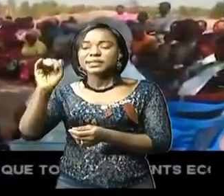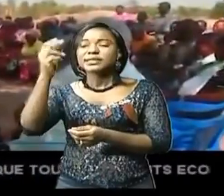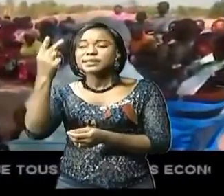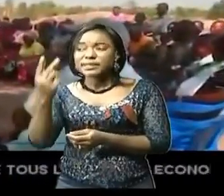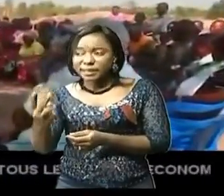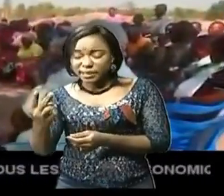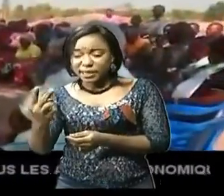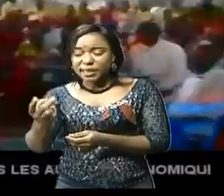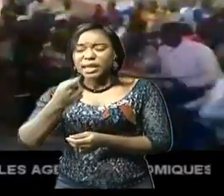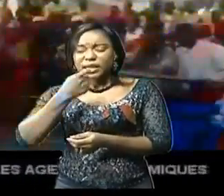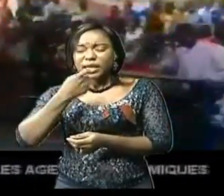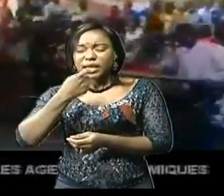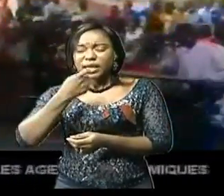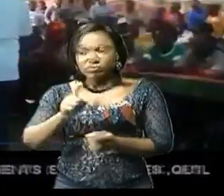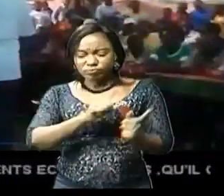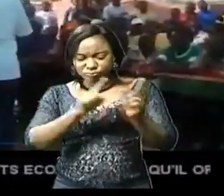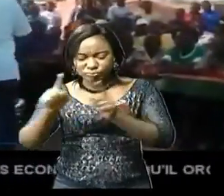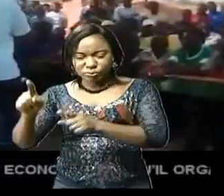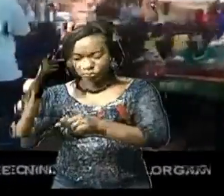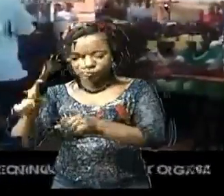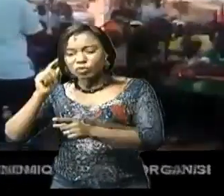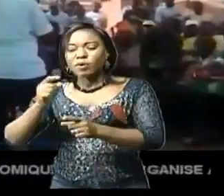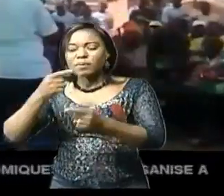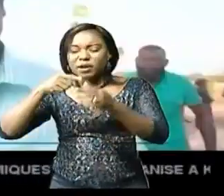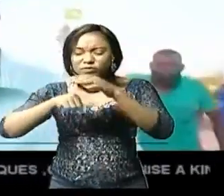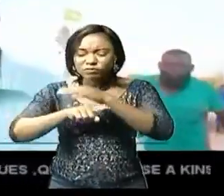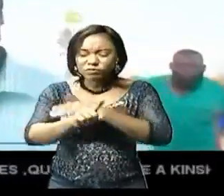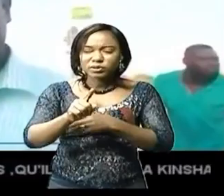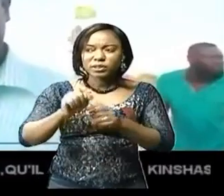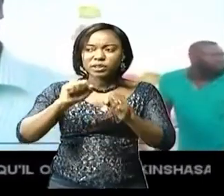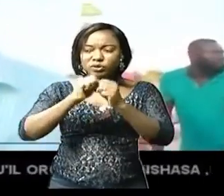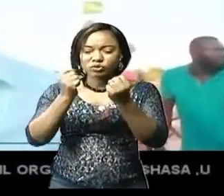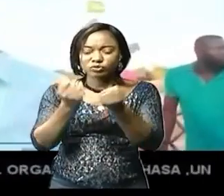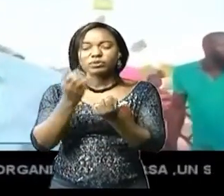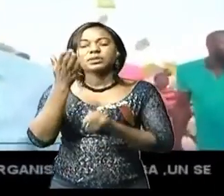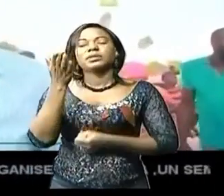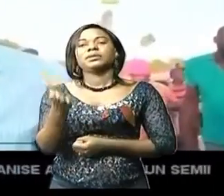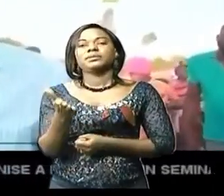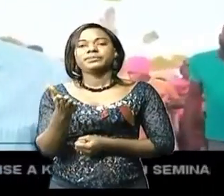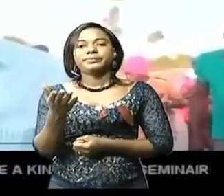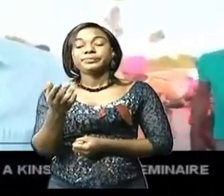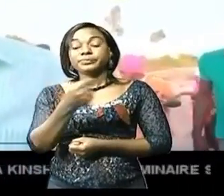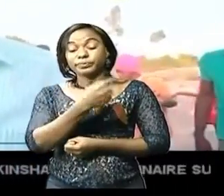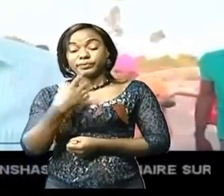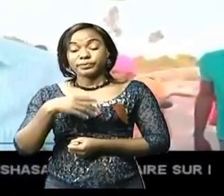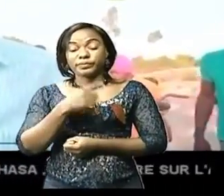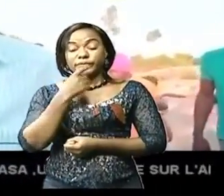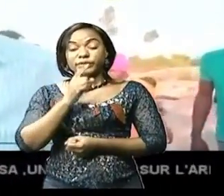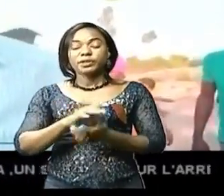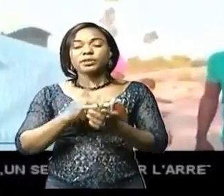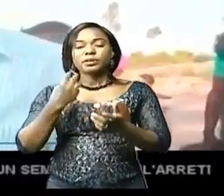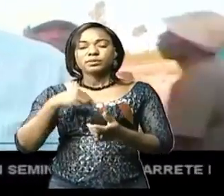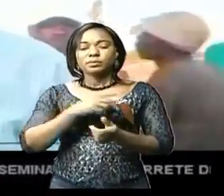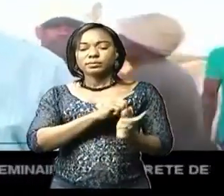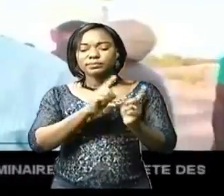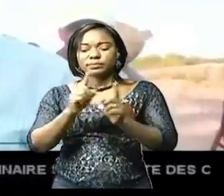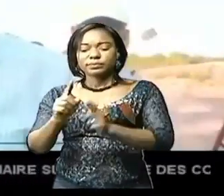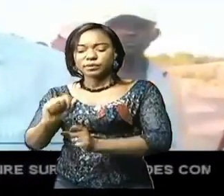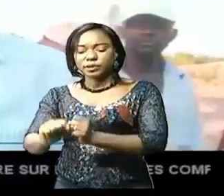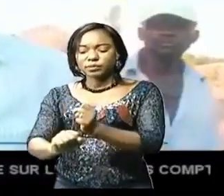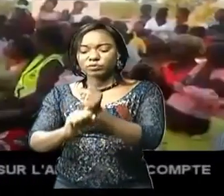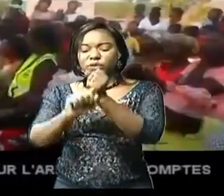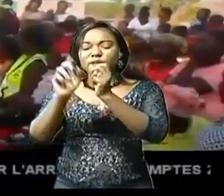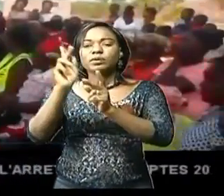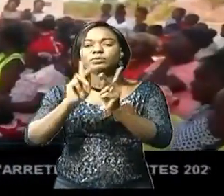judiciaires contre l'entreprise minière MMG. Nous sommes venus appuyer cette population qui